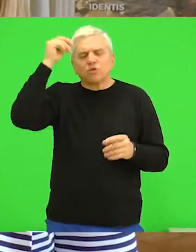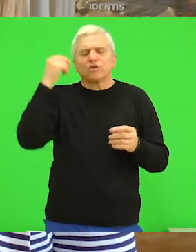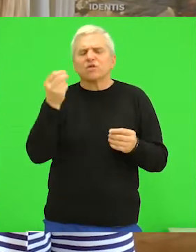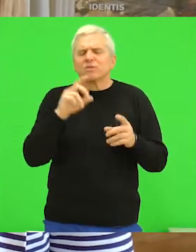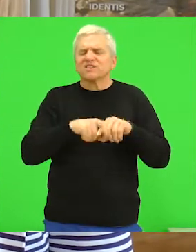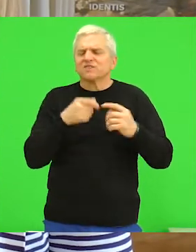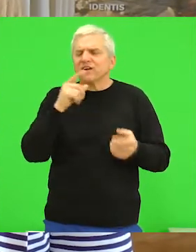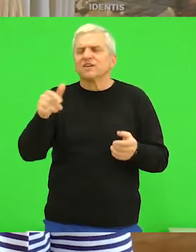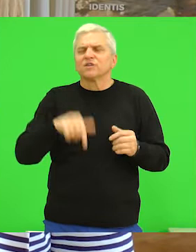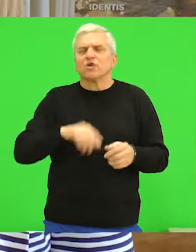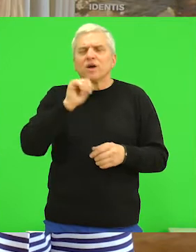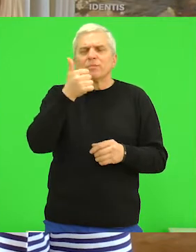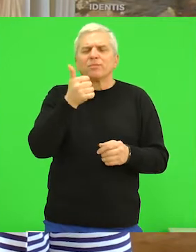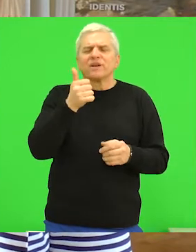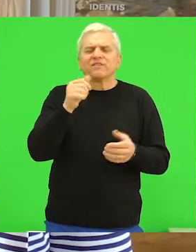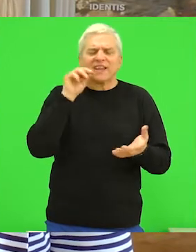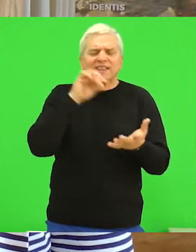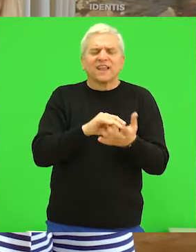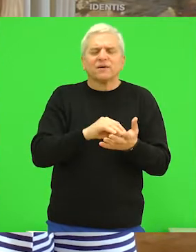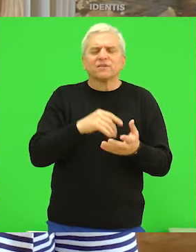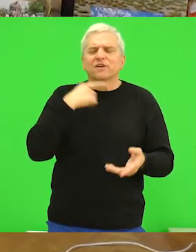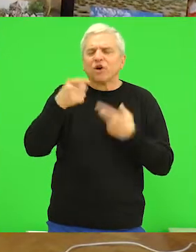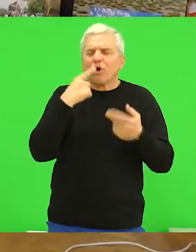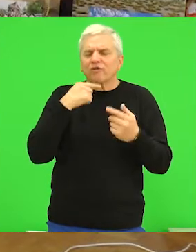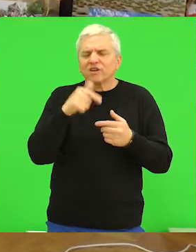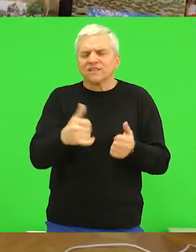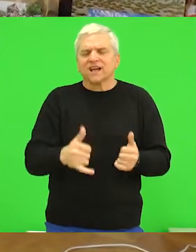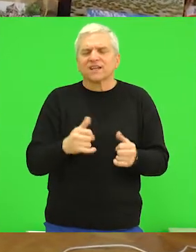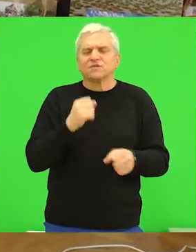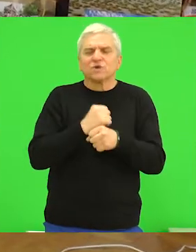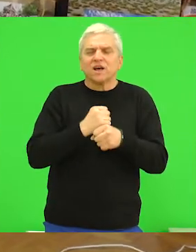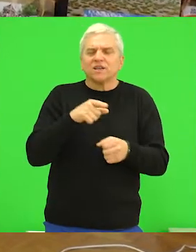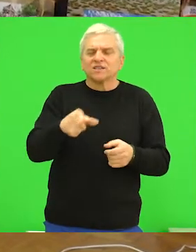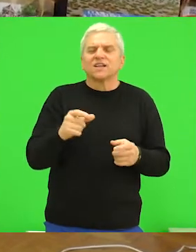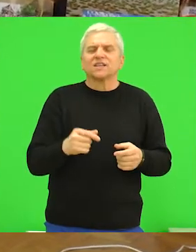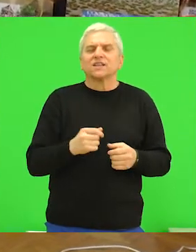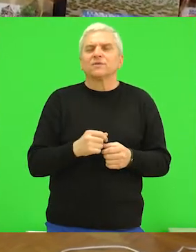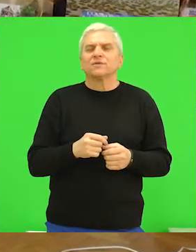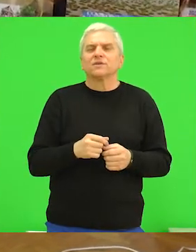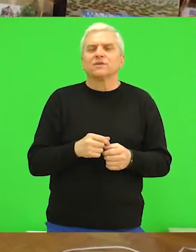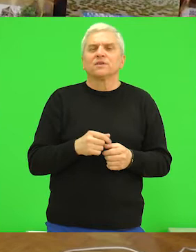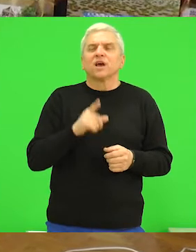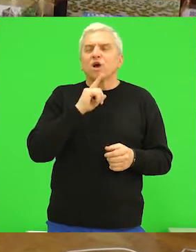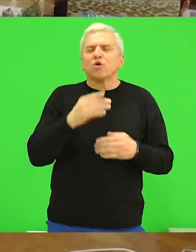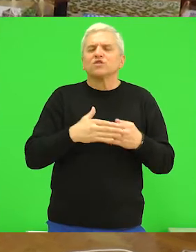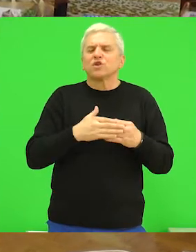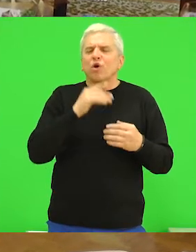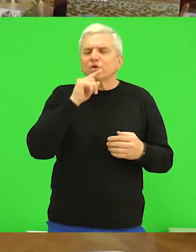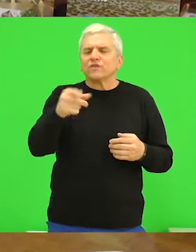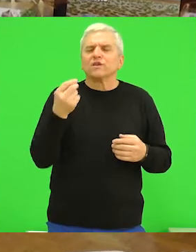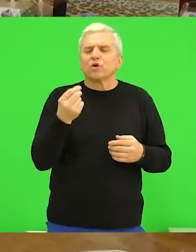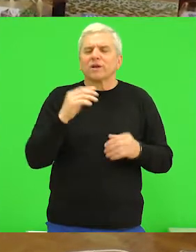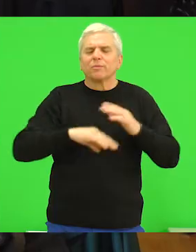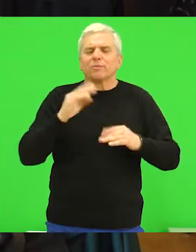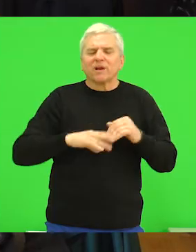je ovo prvi tematski workshop koji smo odradili, odnosno radionica, koji se odnosi na primere